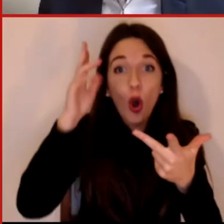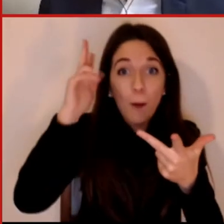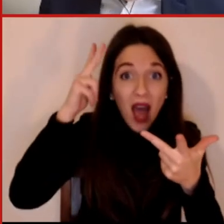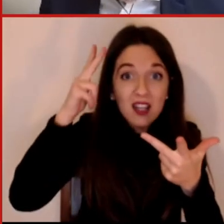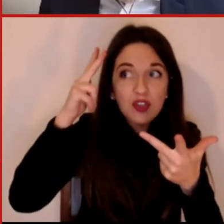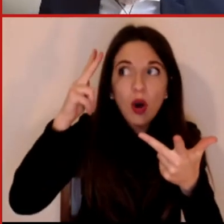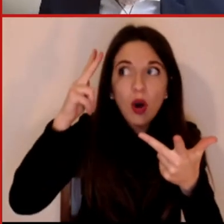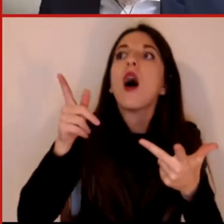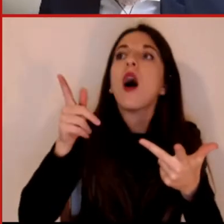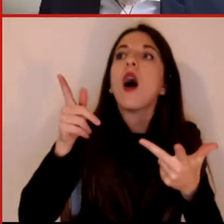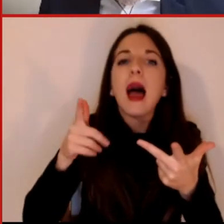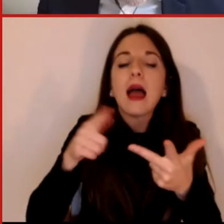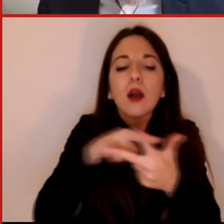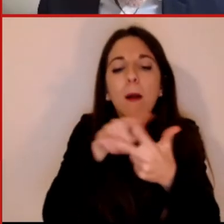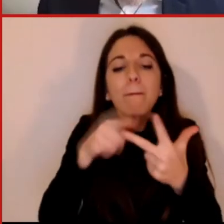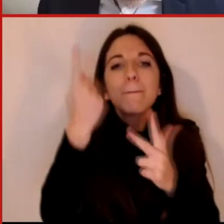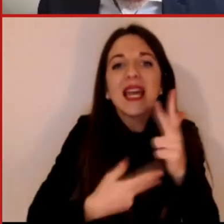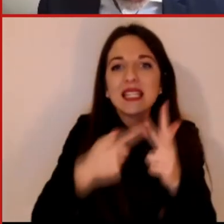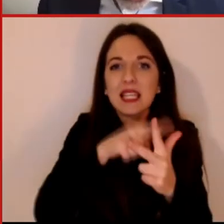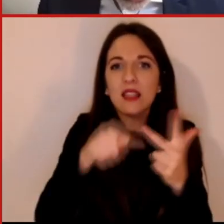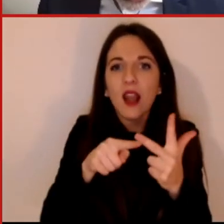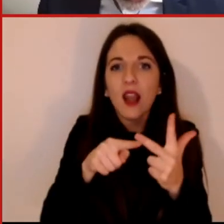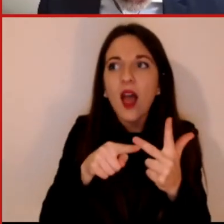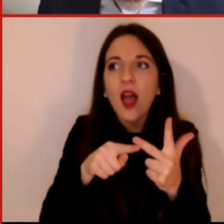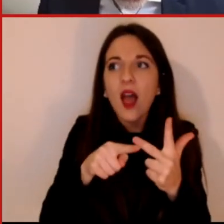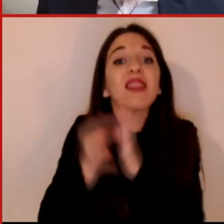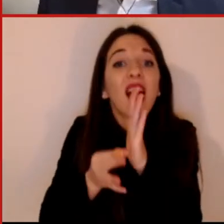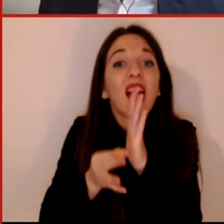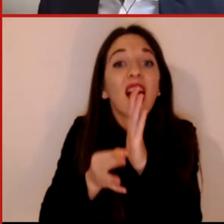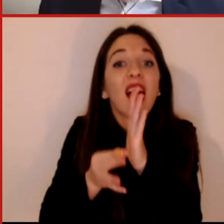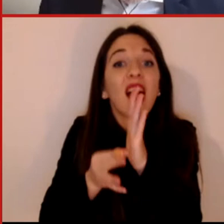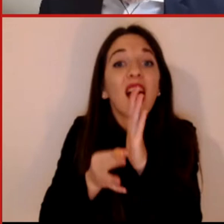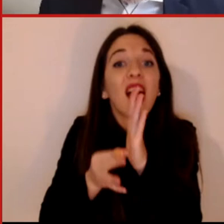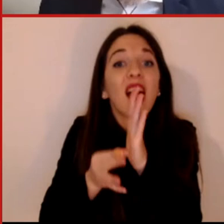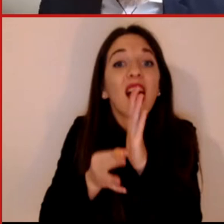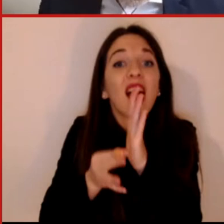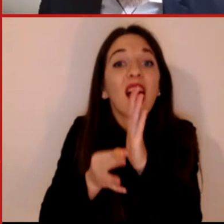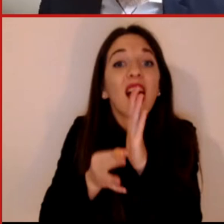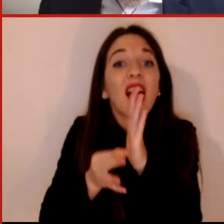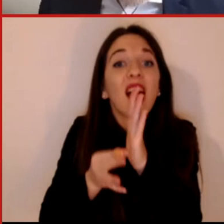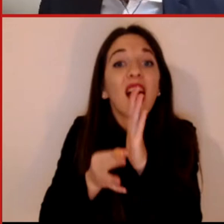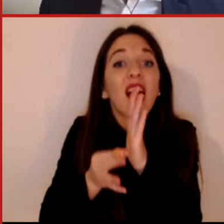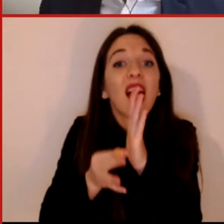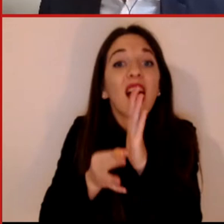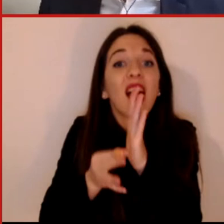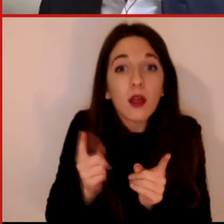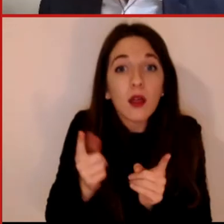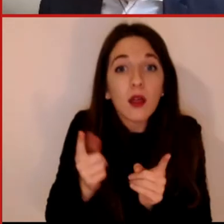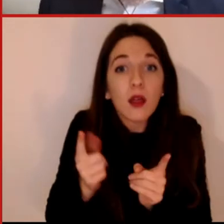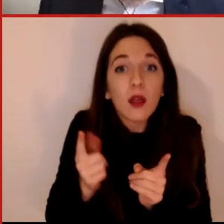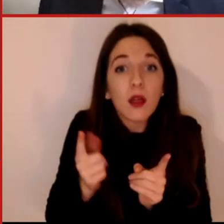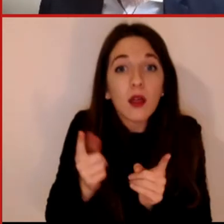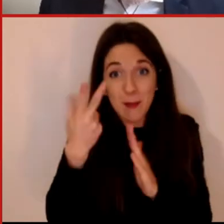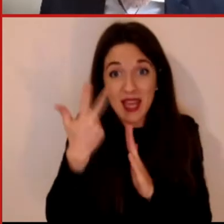si parlava molto di pandemia, ma in realtà molto perché quello che abbiamo visto è che ad esempio